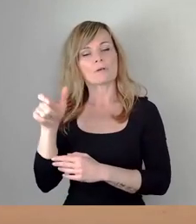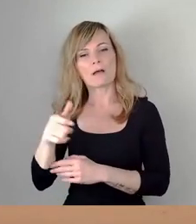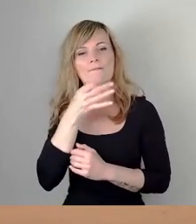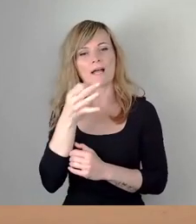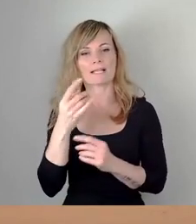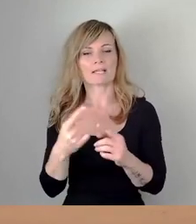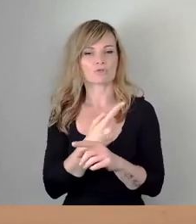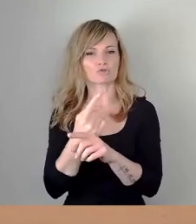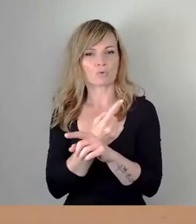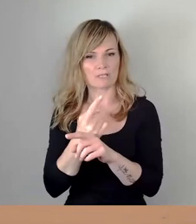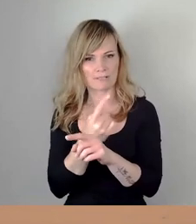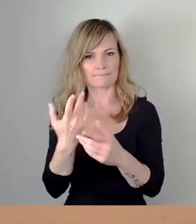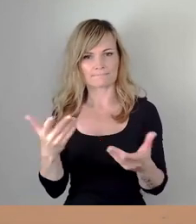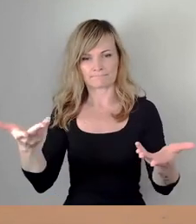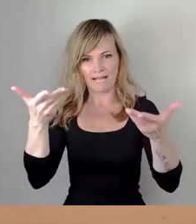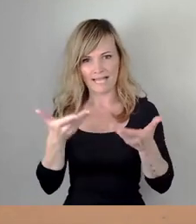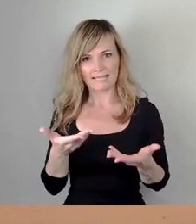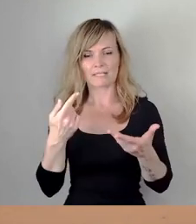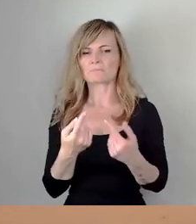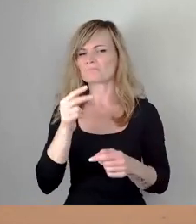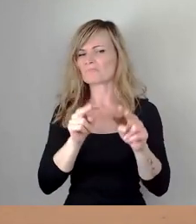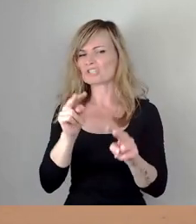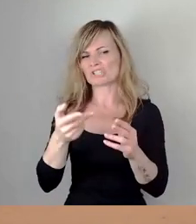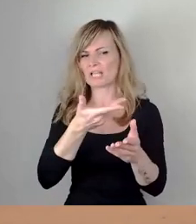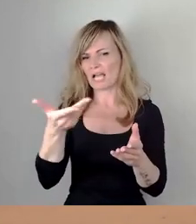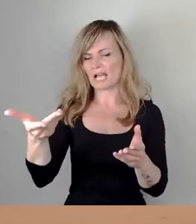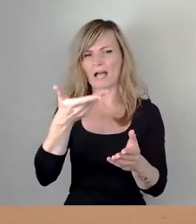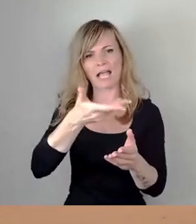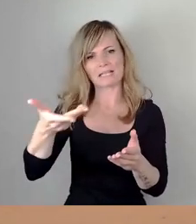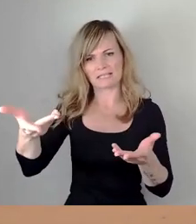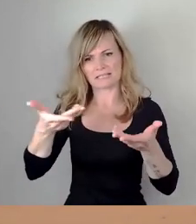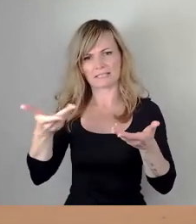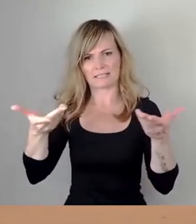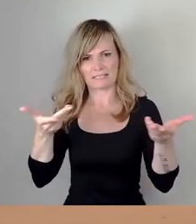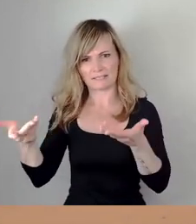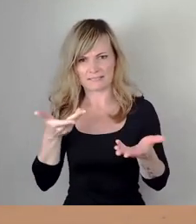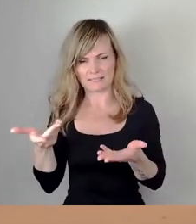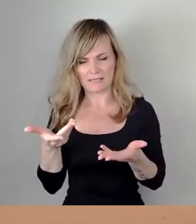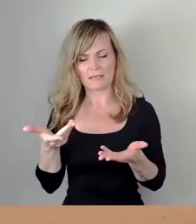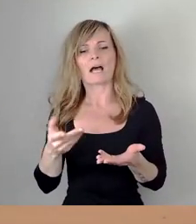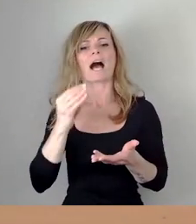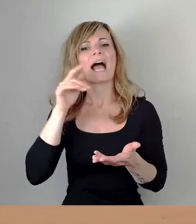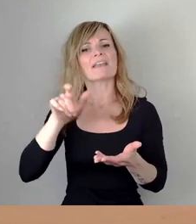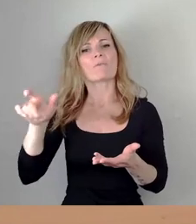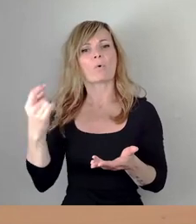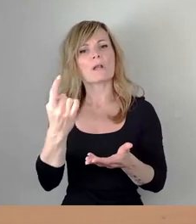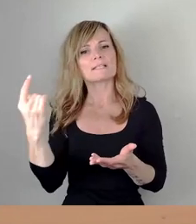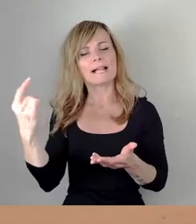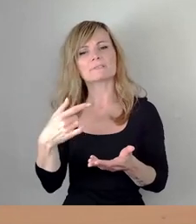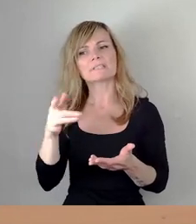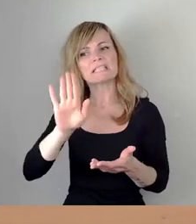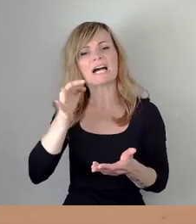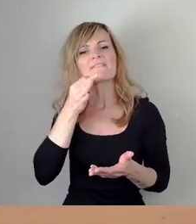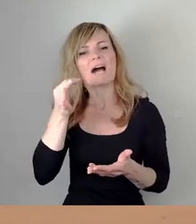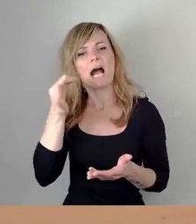verschiedene Einwohner, die ihre Fragen einreicht und ausgewählt